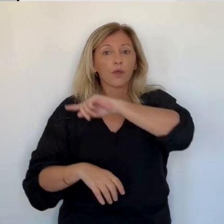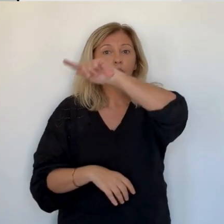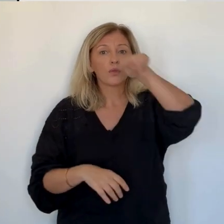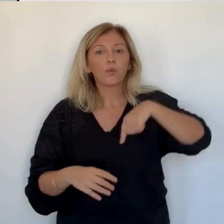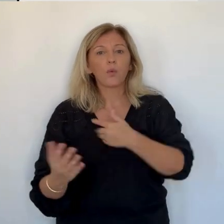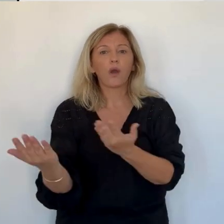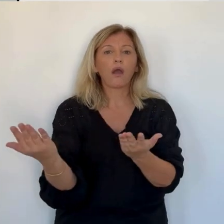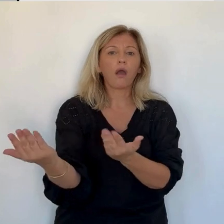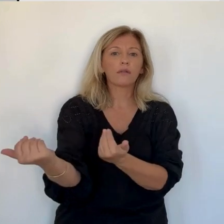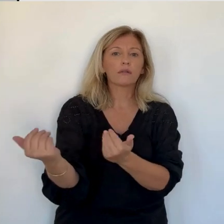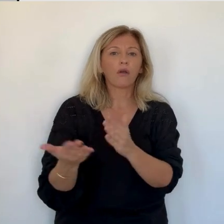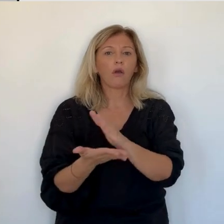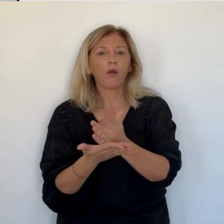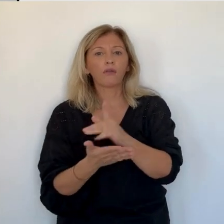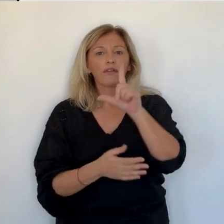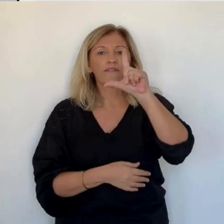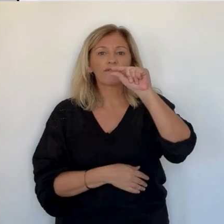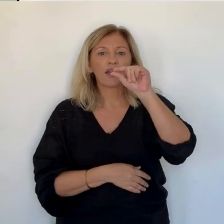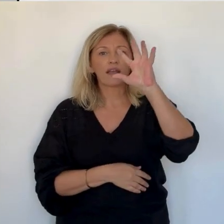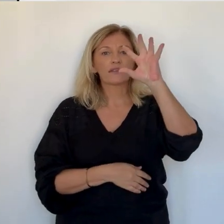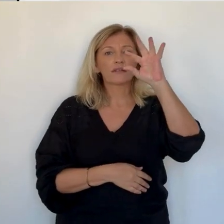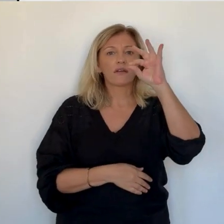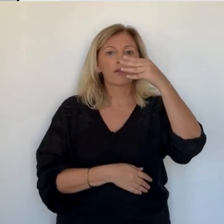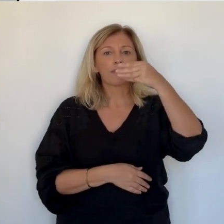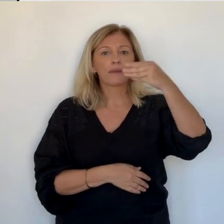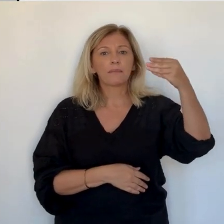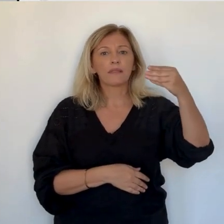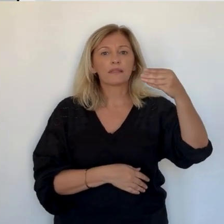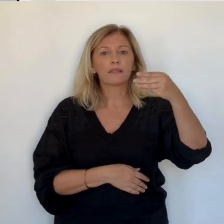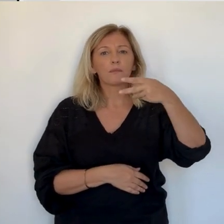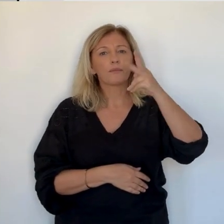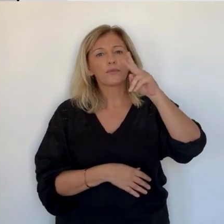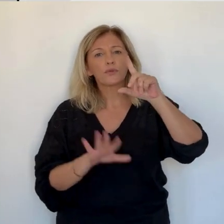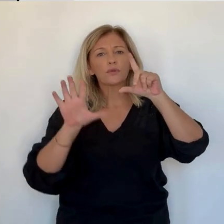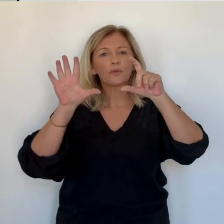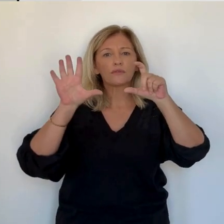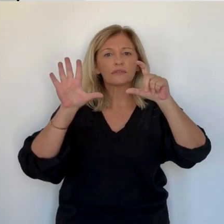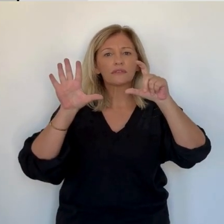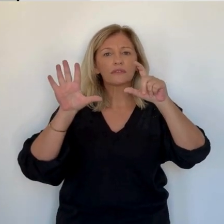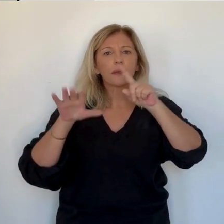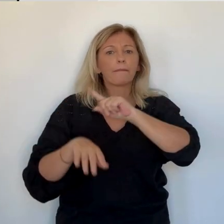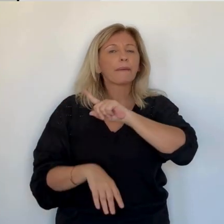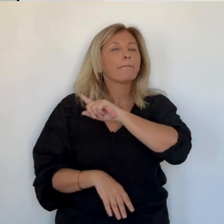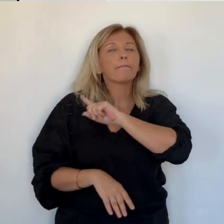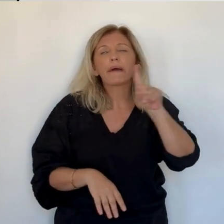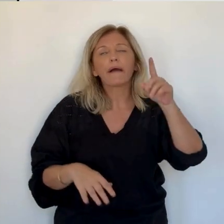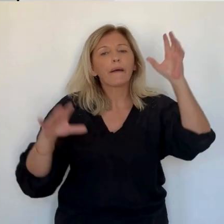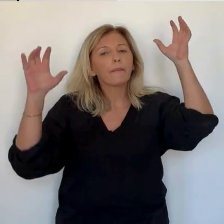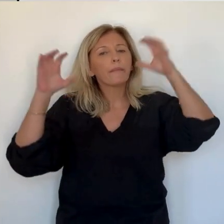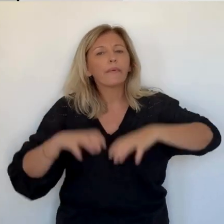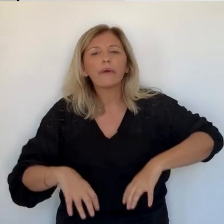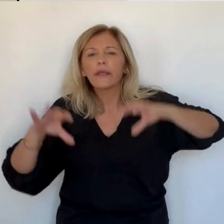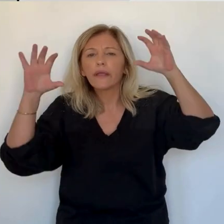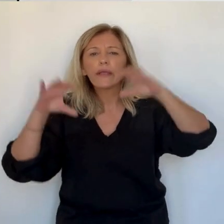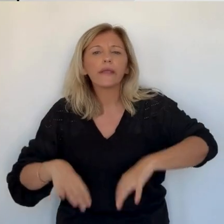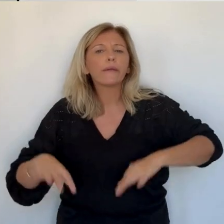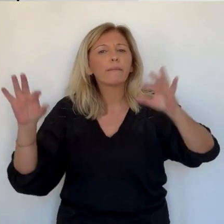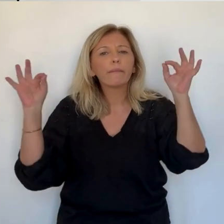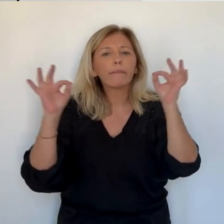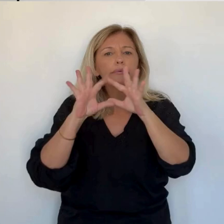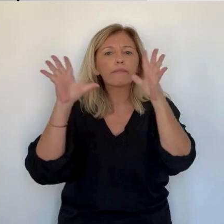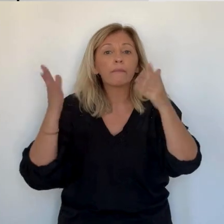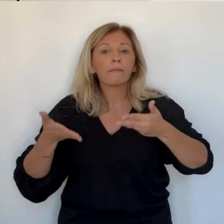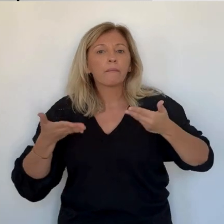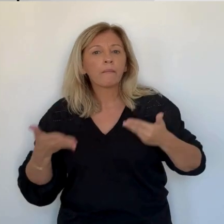Le vent qui va être généré va avoir pour effet de chasser la pollution. Les particules vont être remises au sol